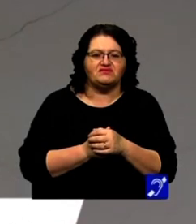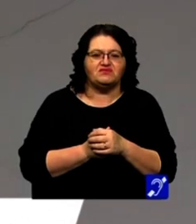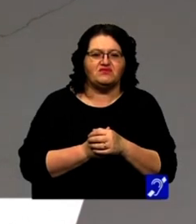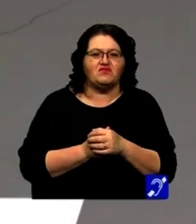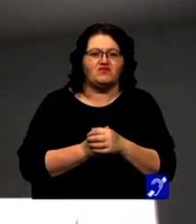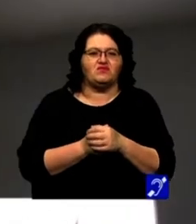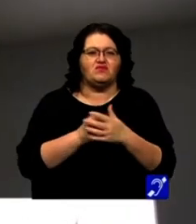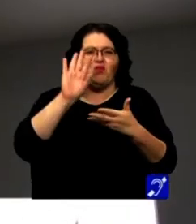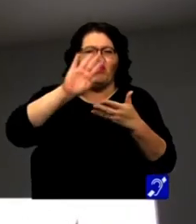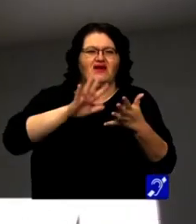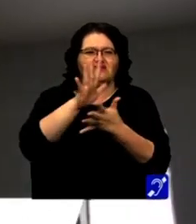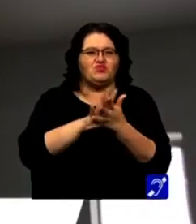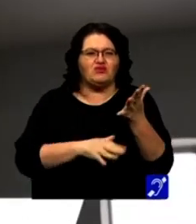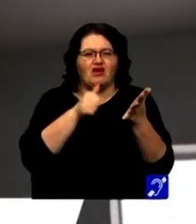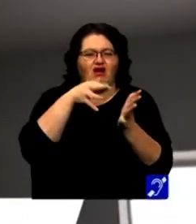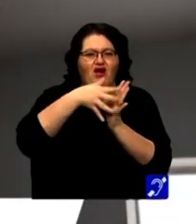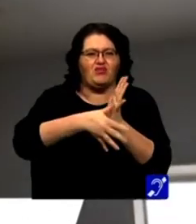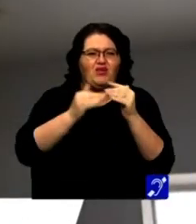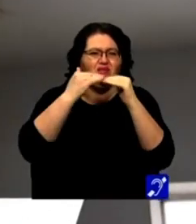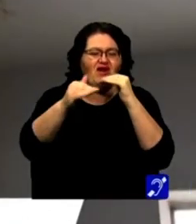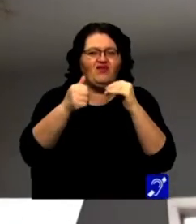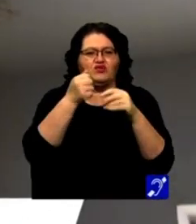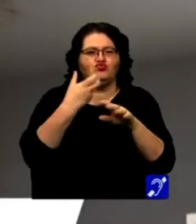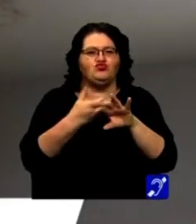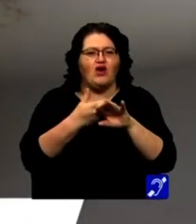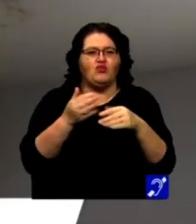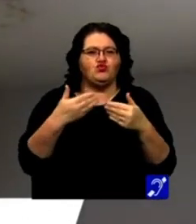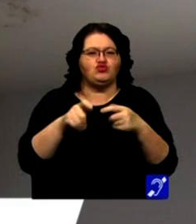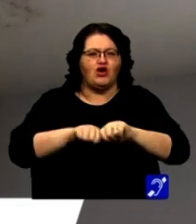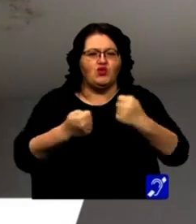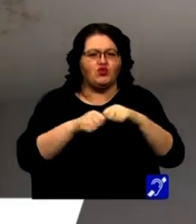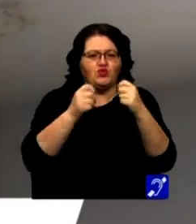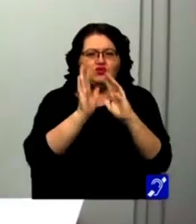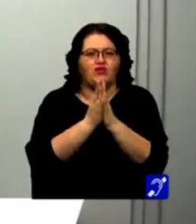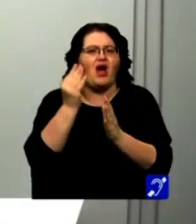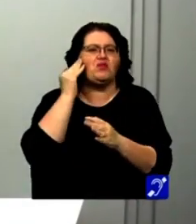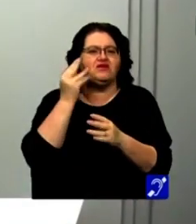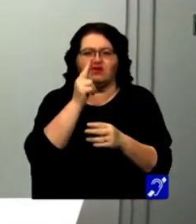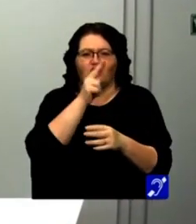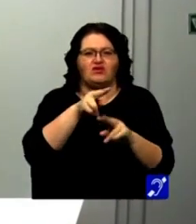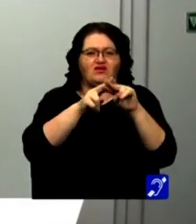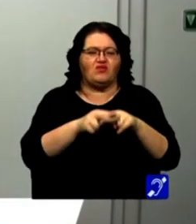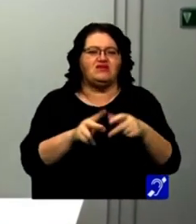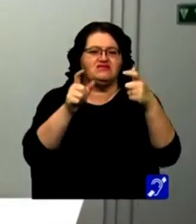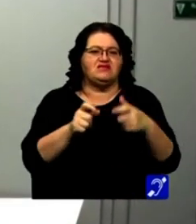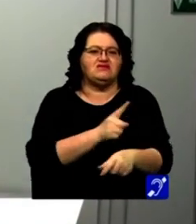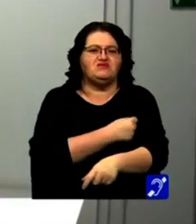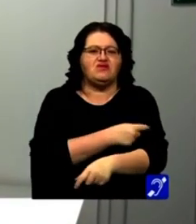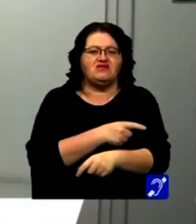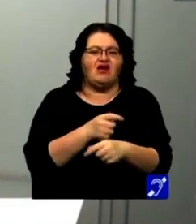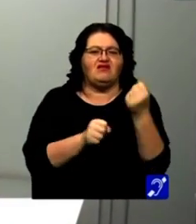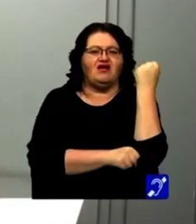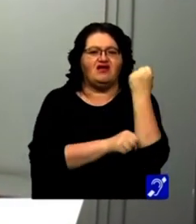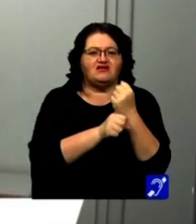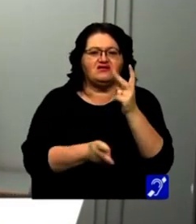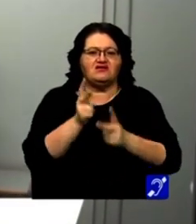Reții scorojiți și murdari, apa scursă prin plafon, geamurile și ușile rupte sunt de acum doar o amintire urâtă pe secția Spitalului din Reșița, unde sunt